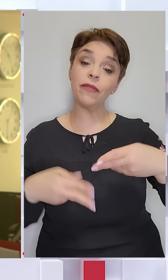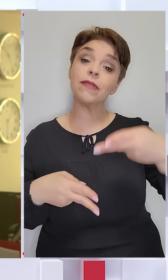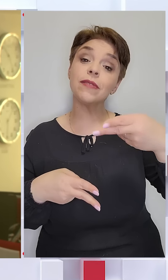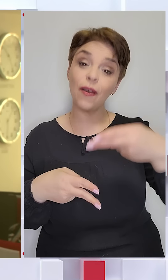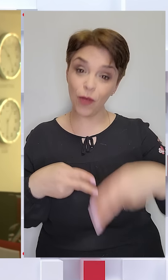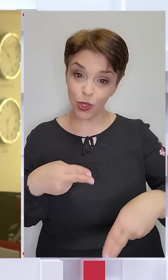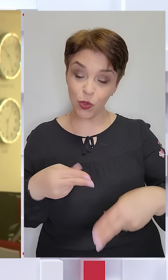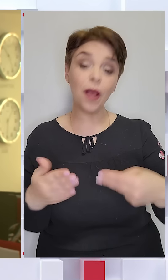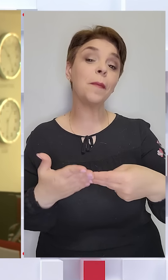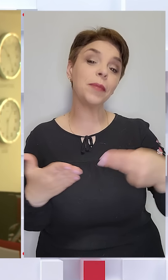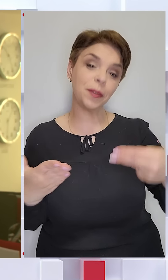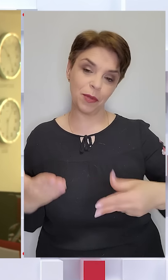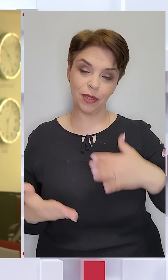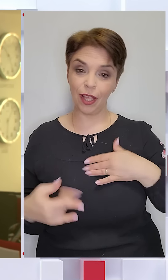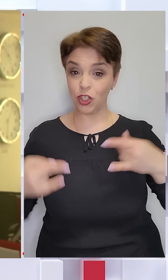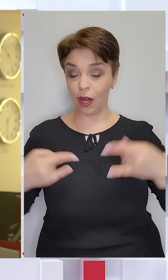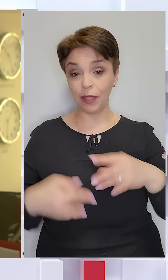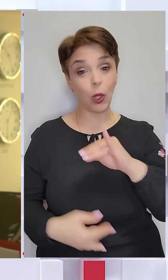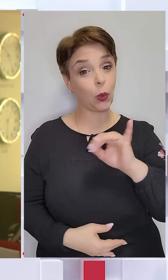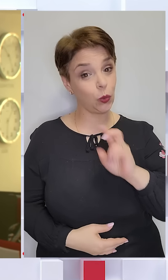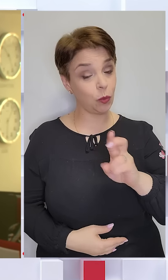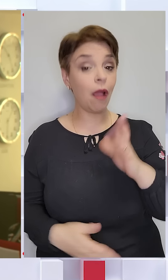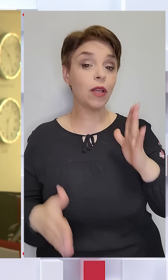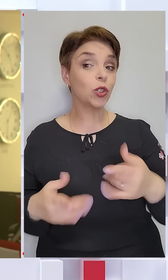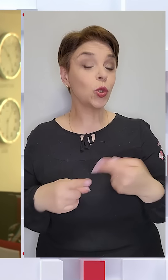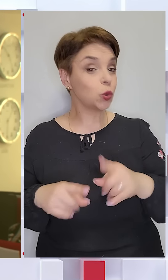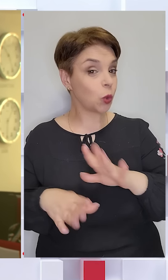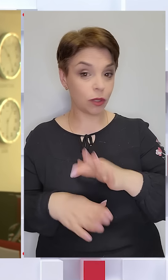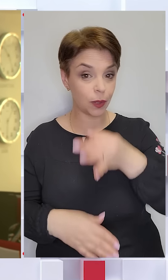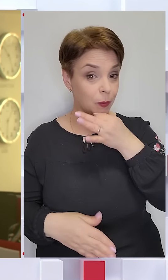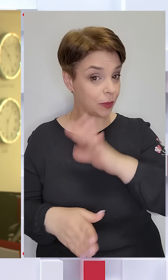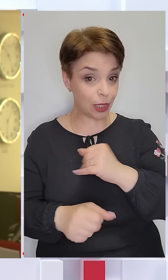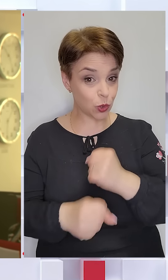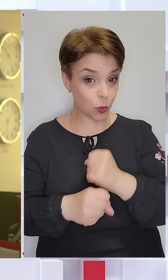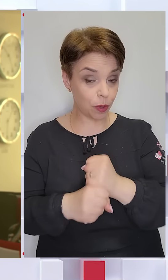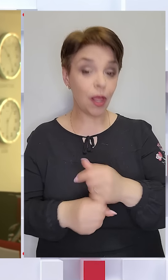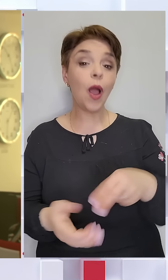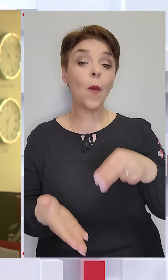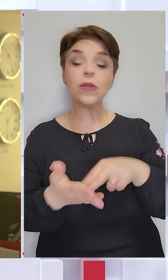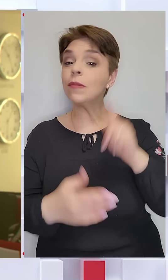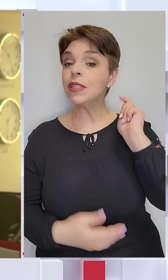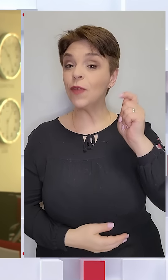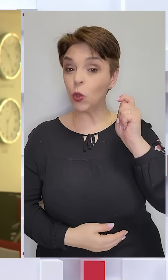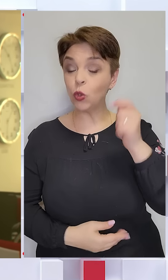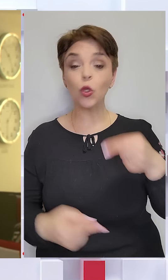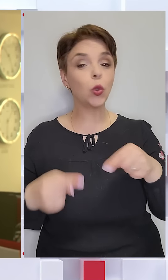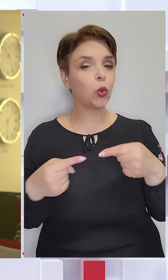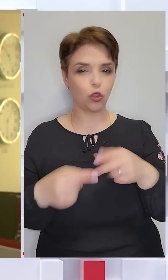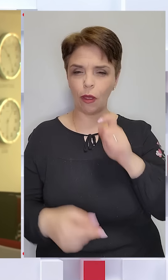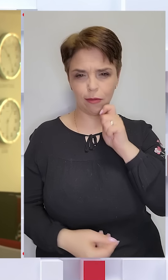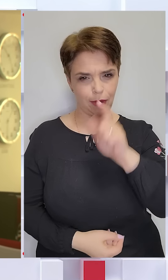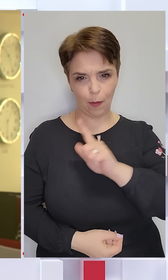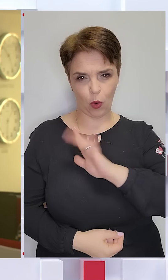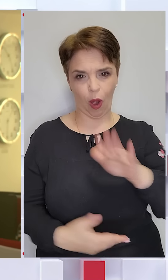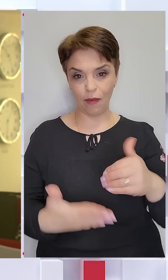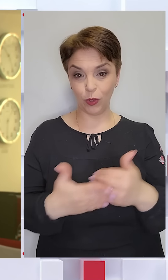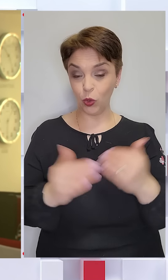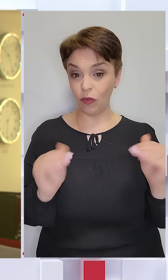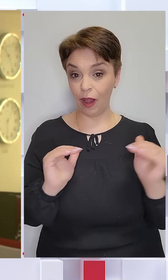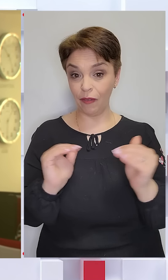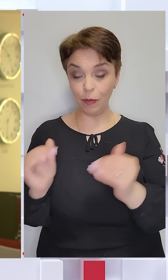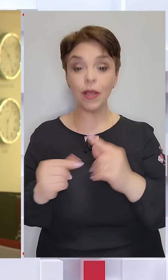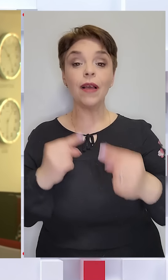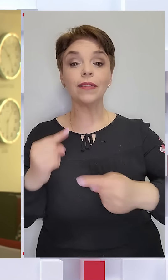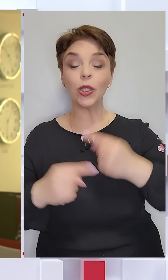завершую. Підписуйтесь на наш канал на YouTube, якщо досі цього не зробили. Поставте дзвіночок, тоді точно не прогавити нових випусків.